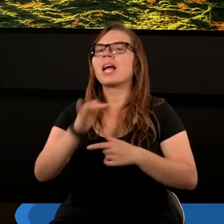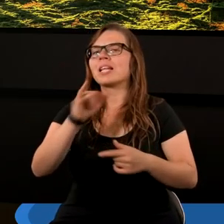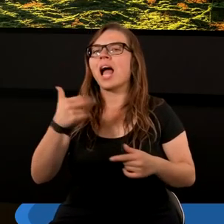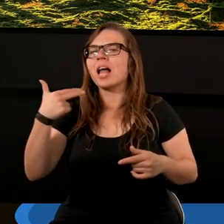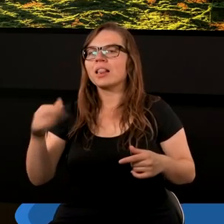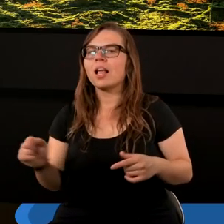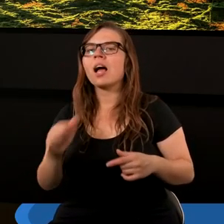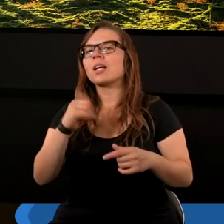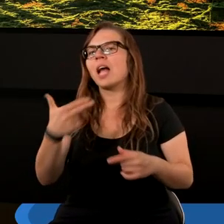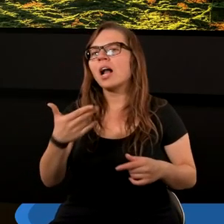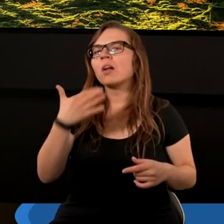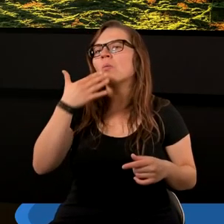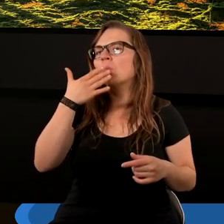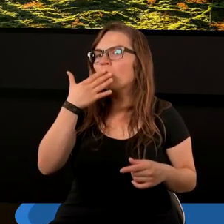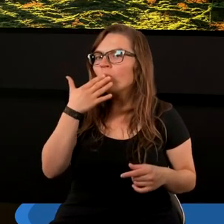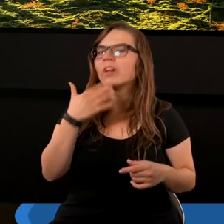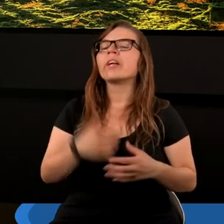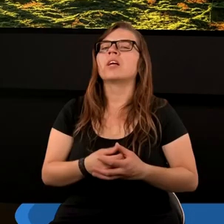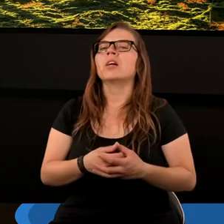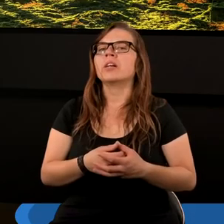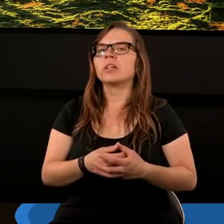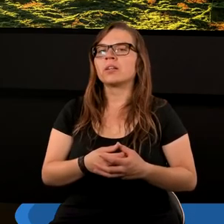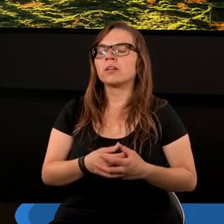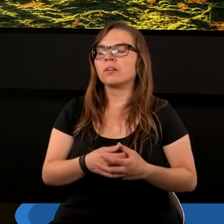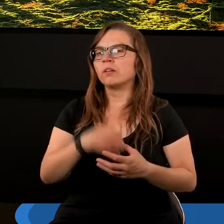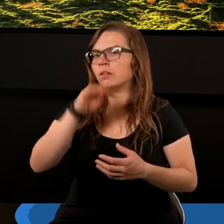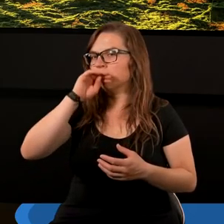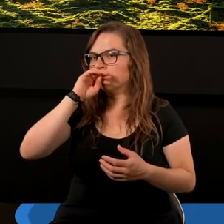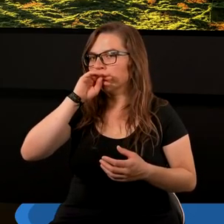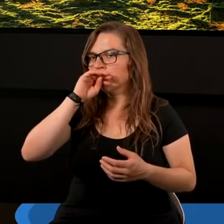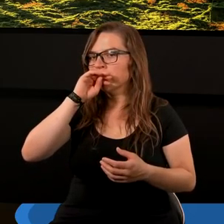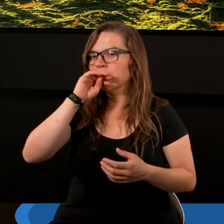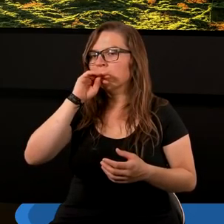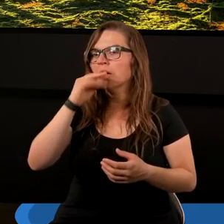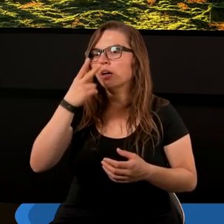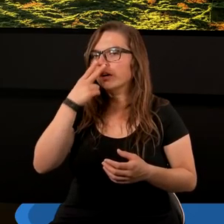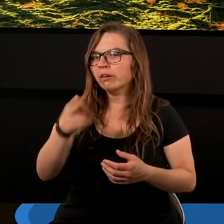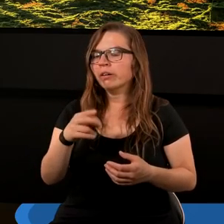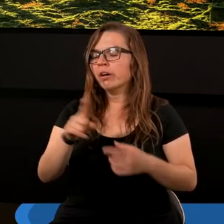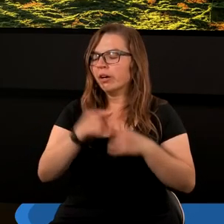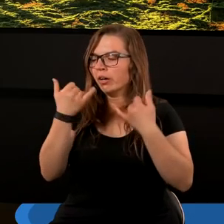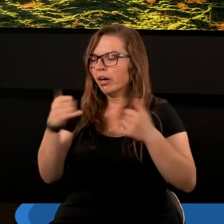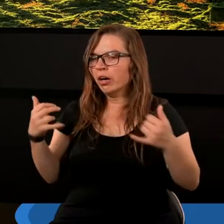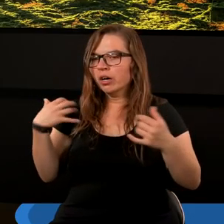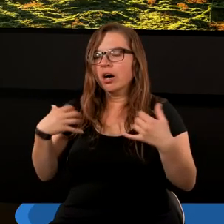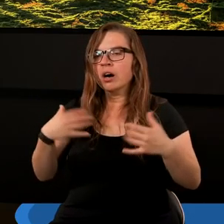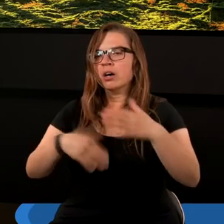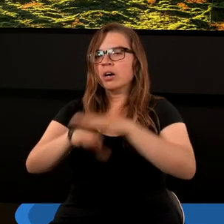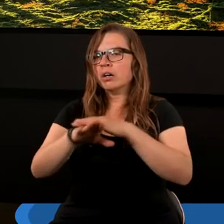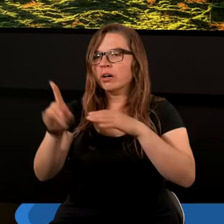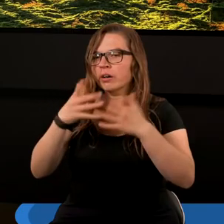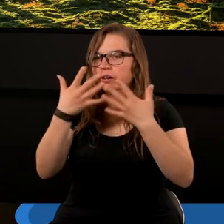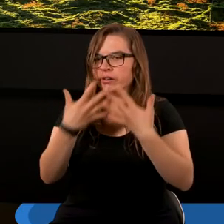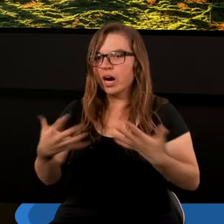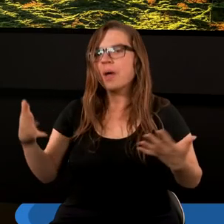Jana, bo Jan mówi, że potem widział inne zwierzę wychodzące